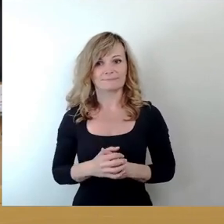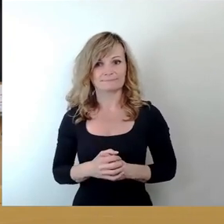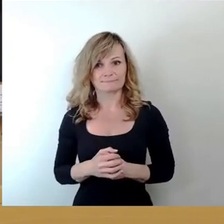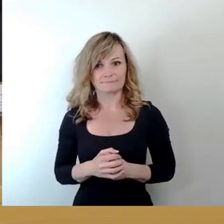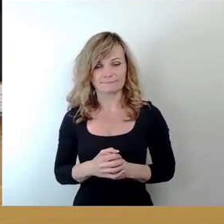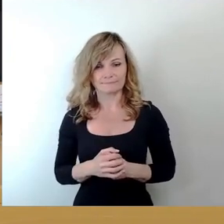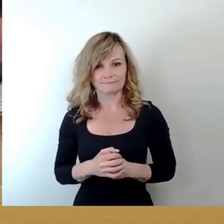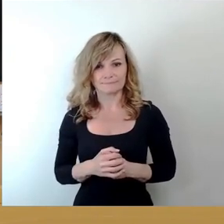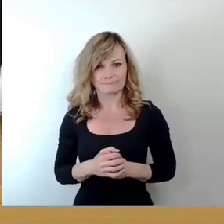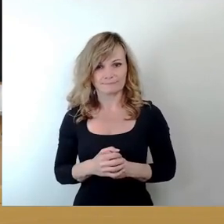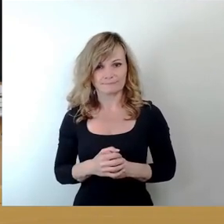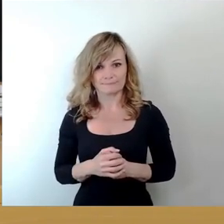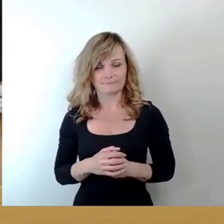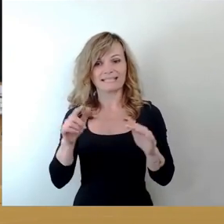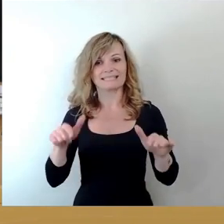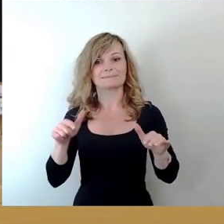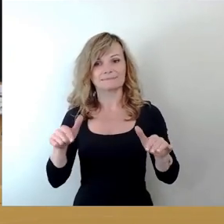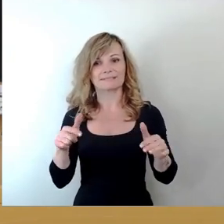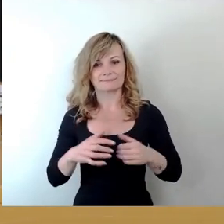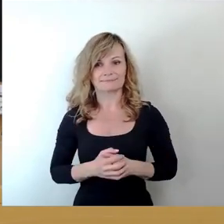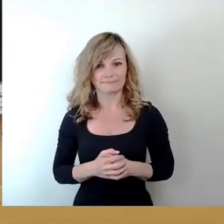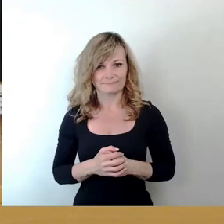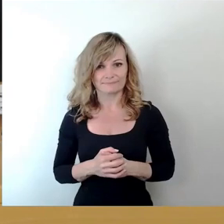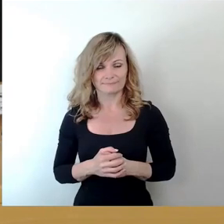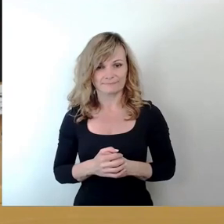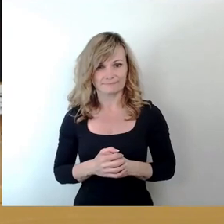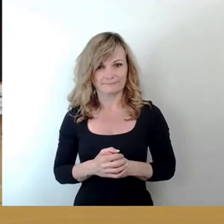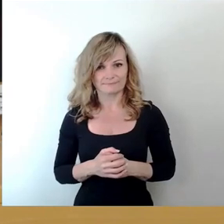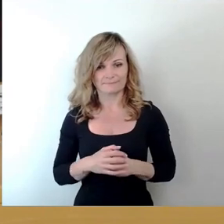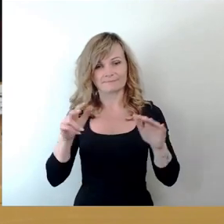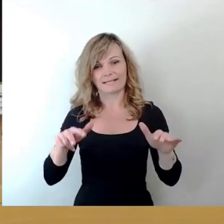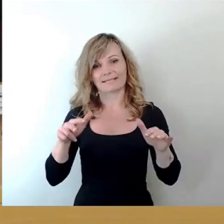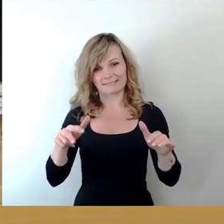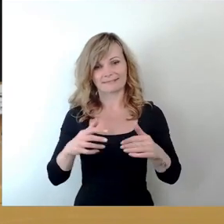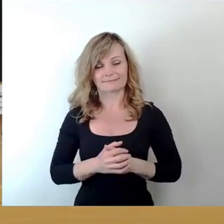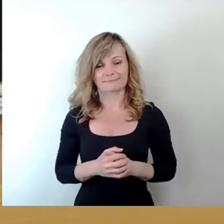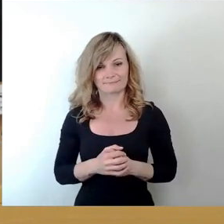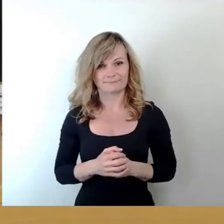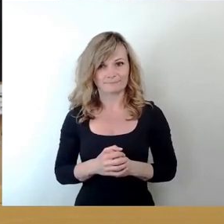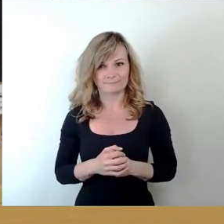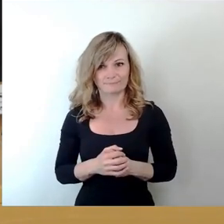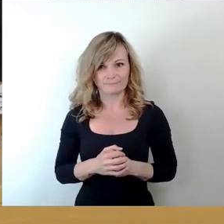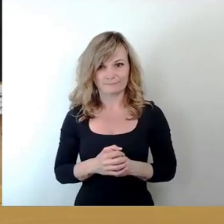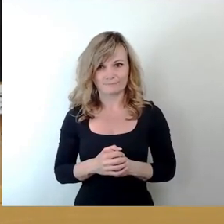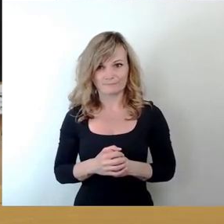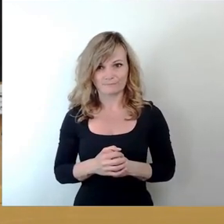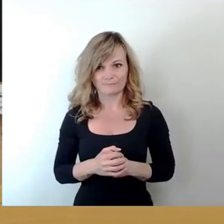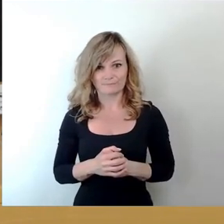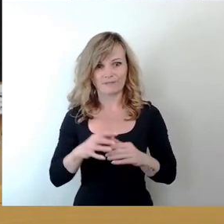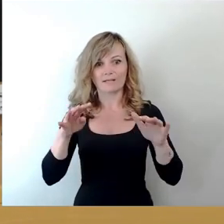17, 18, 19,